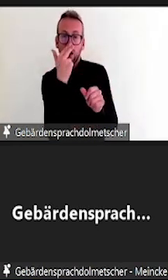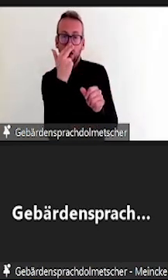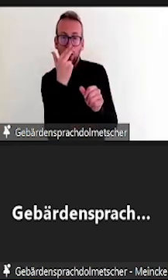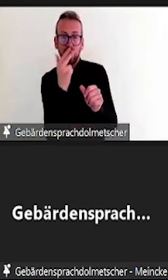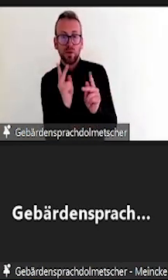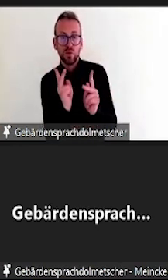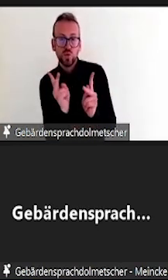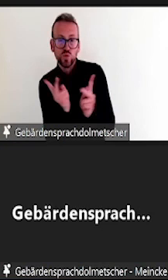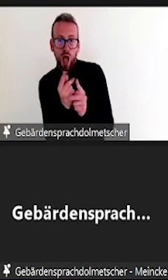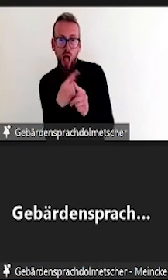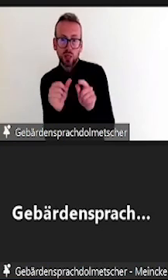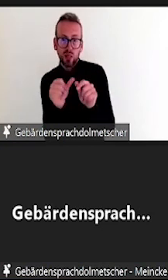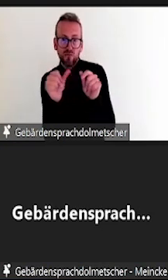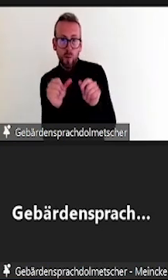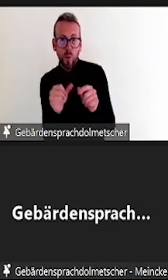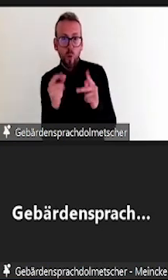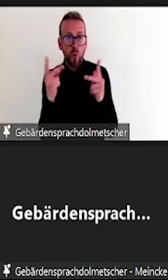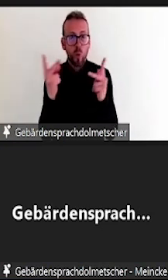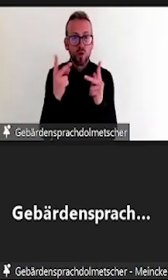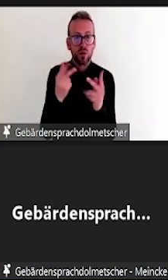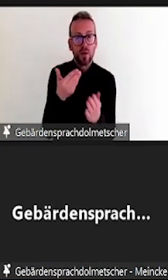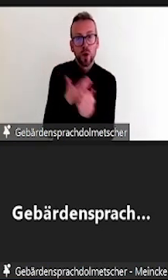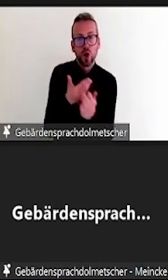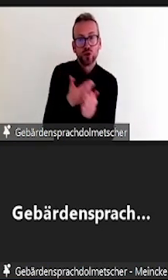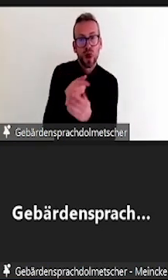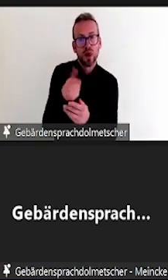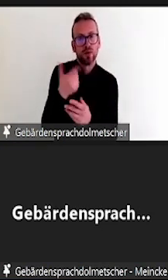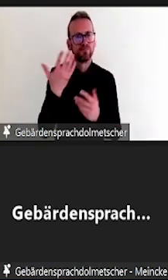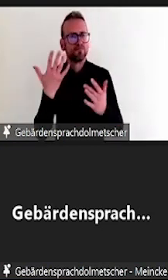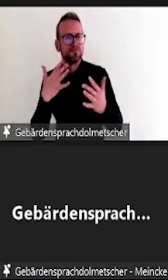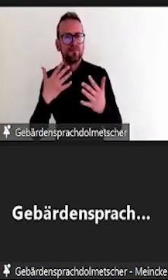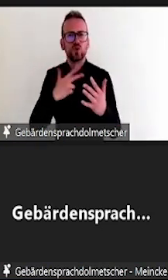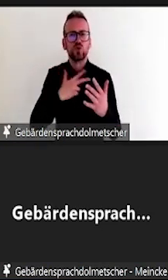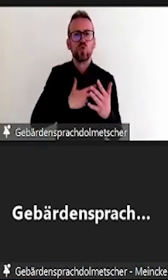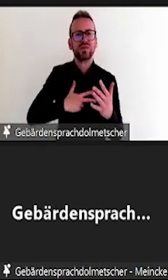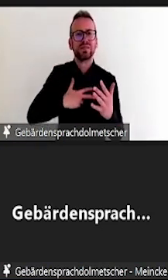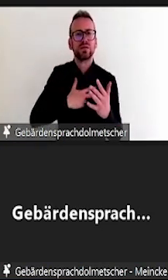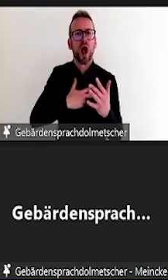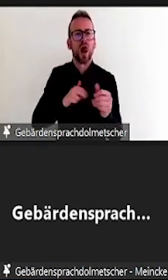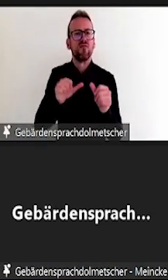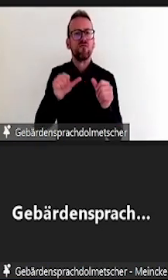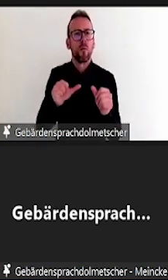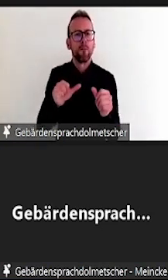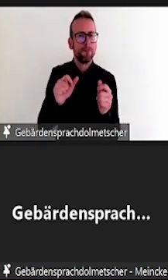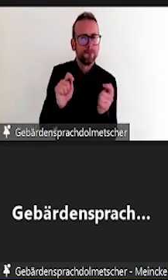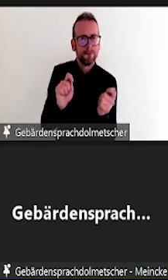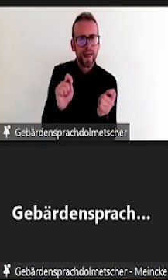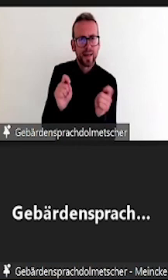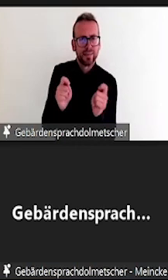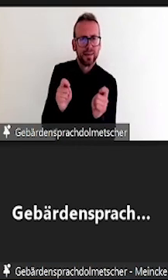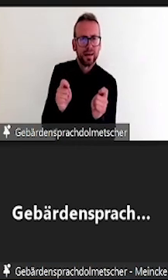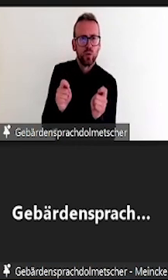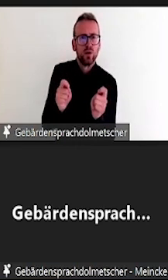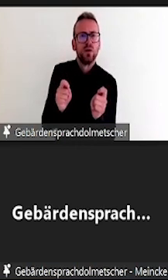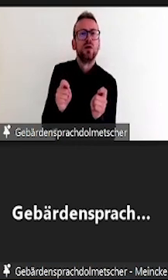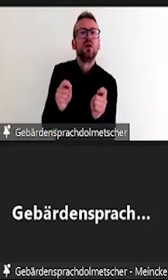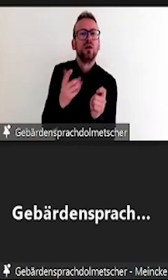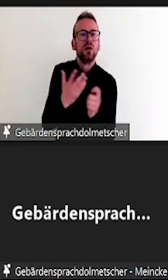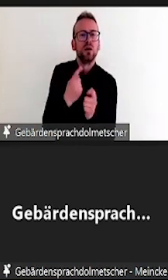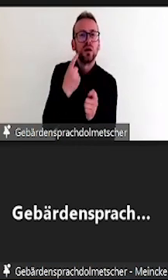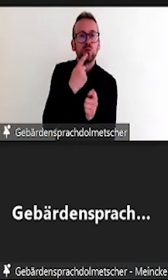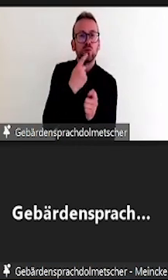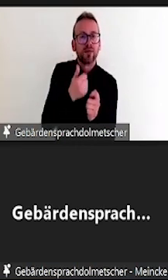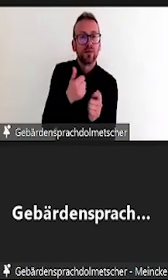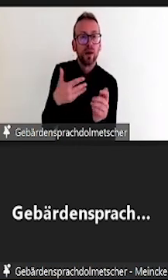Hochschulgesetz das explizit so vorgesehen ist. Auch ein Teilerlass von Leistungen ohne angemessene